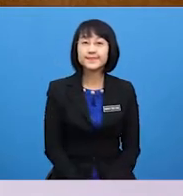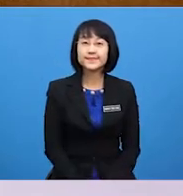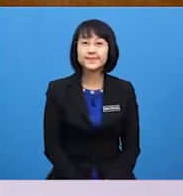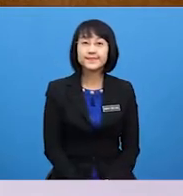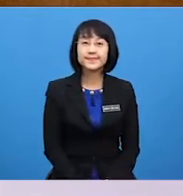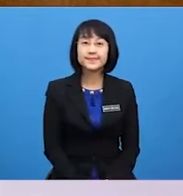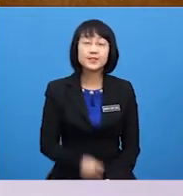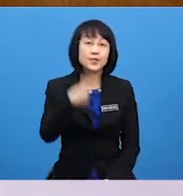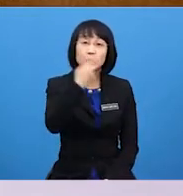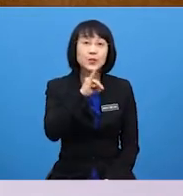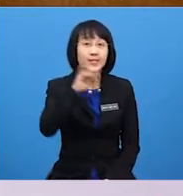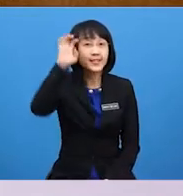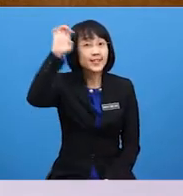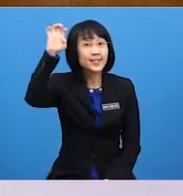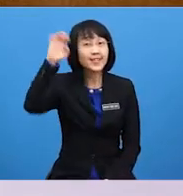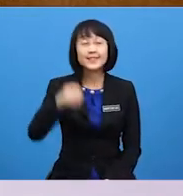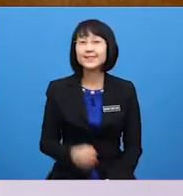Who is he?